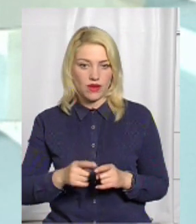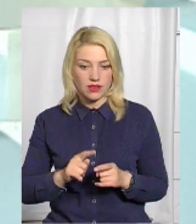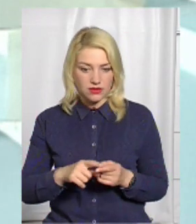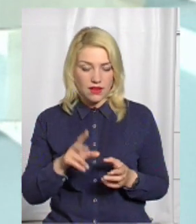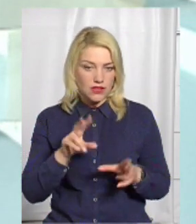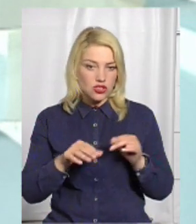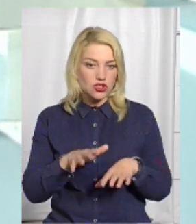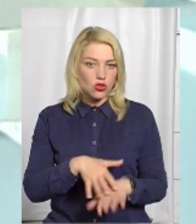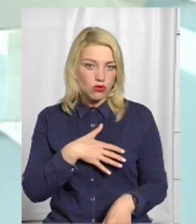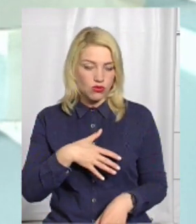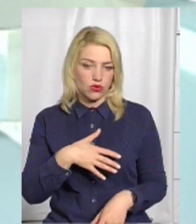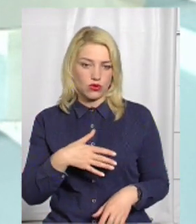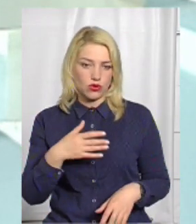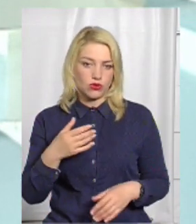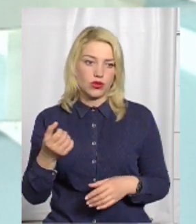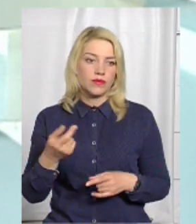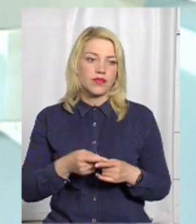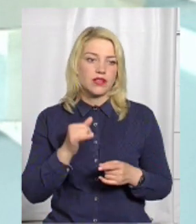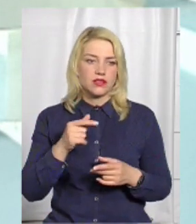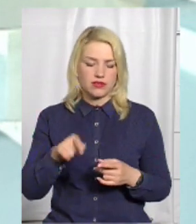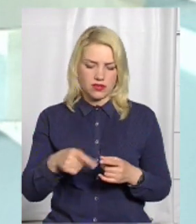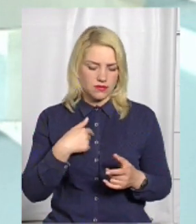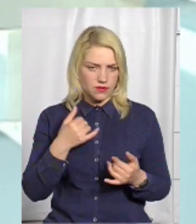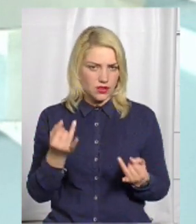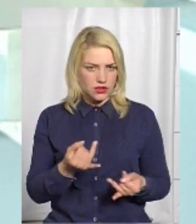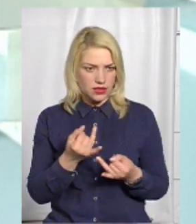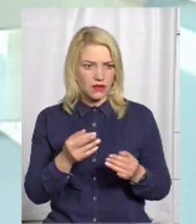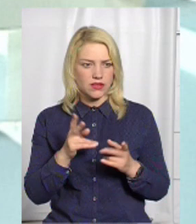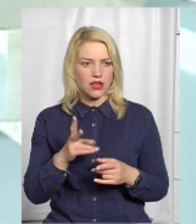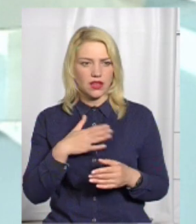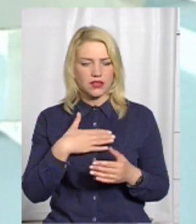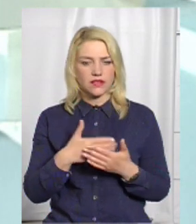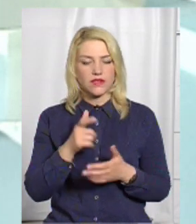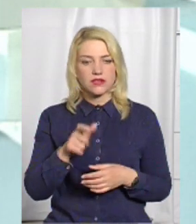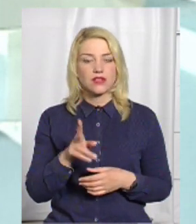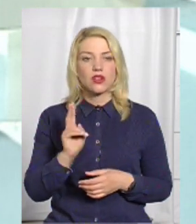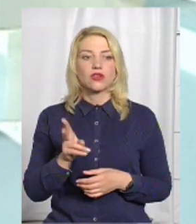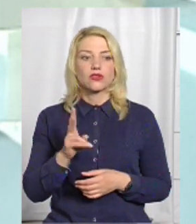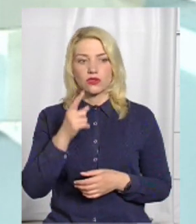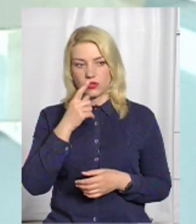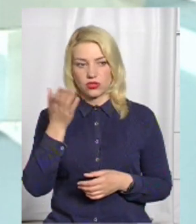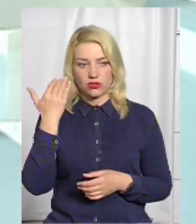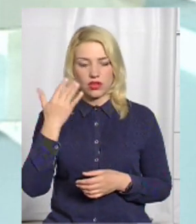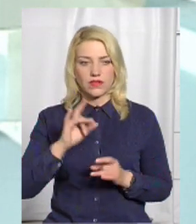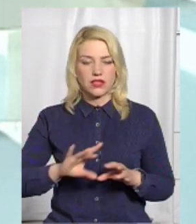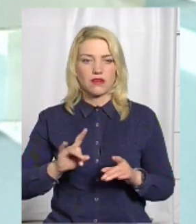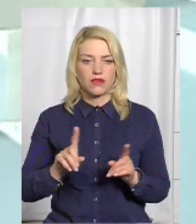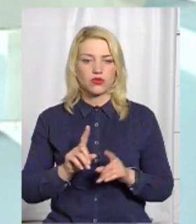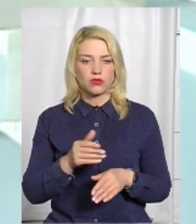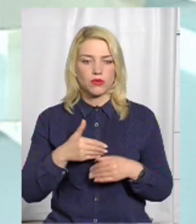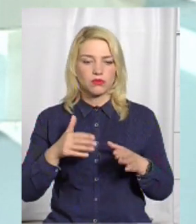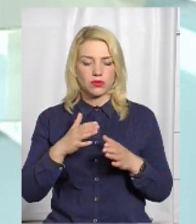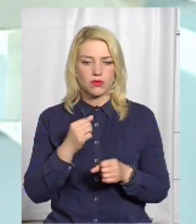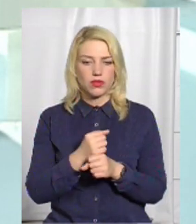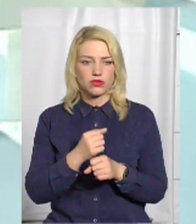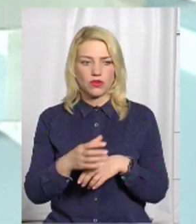кавалькада, вона мене, чесно, тепер починає цікавити не тільки як активіста, який нещодавно заявив про те, що ми будемо